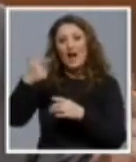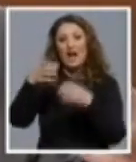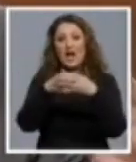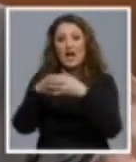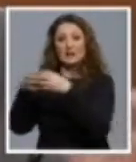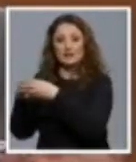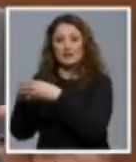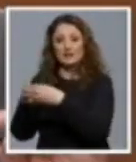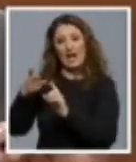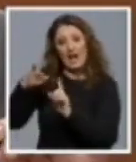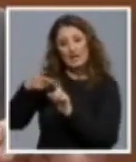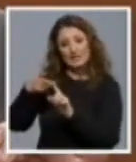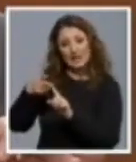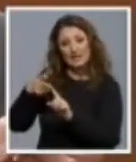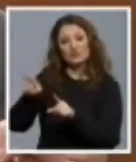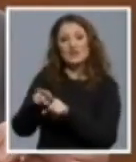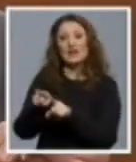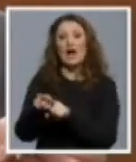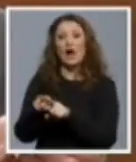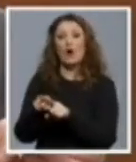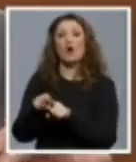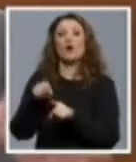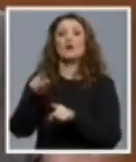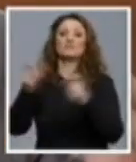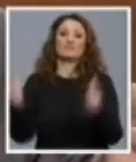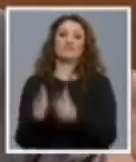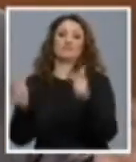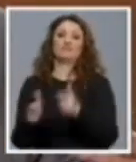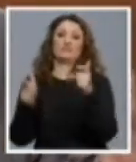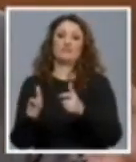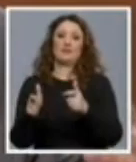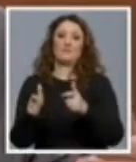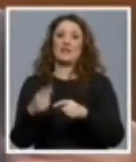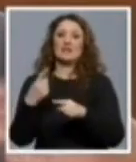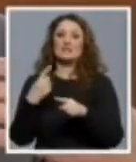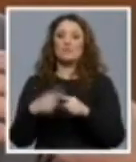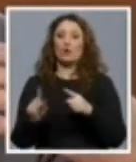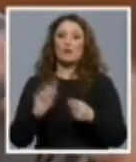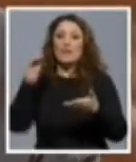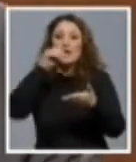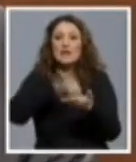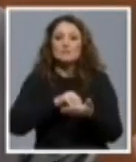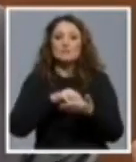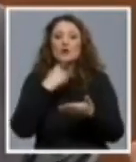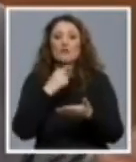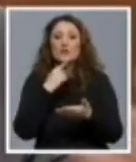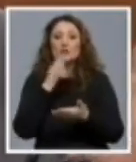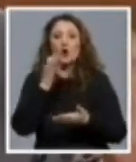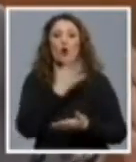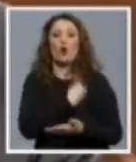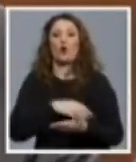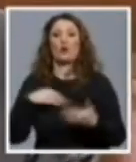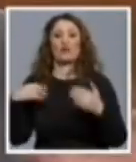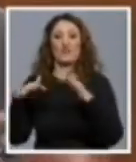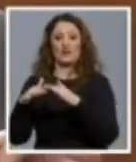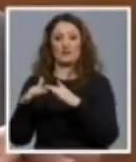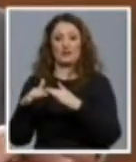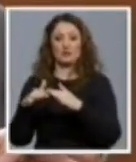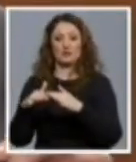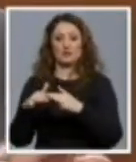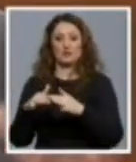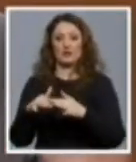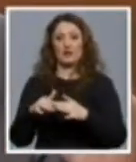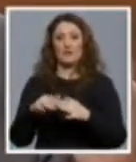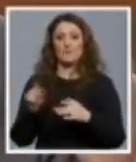se spominje samo kao Kukavića i Jajda se Hrvatski time zabavlja, on se u Dejtonu niti ne spominje, znači nikakvih izgleda nema da se treći entitet